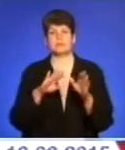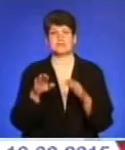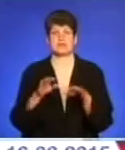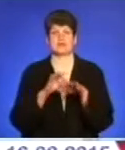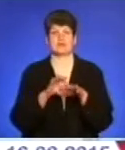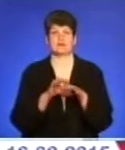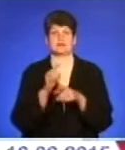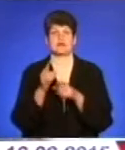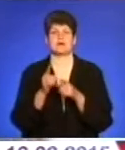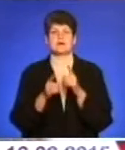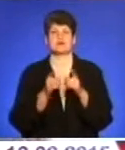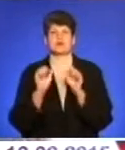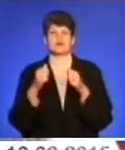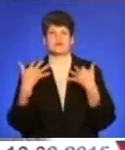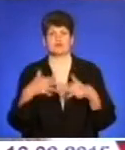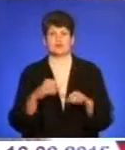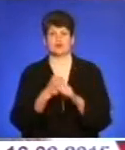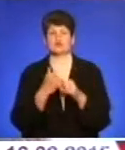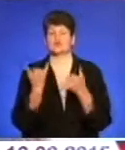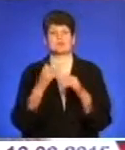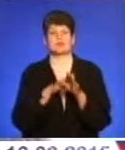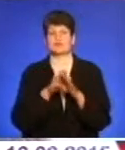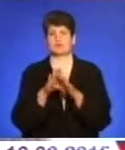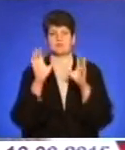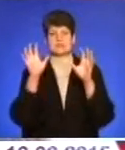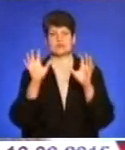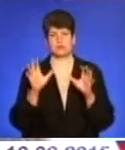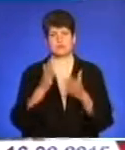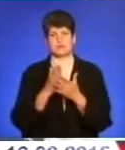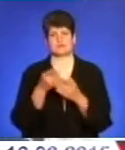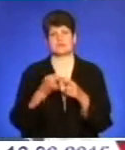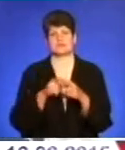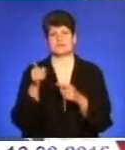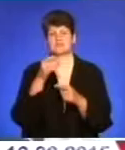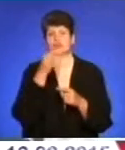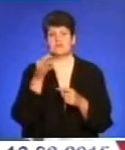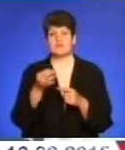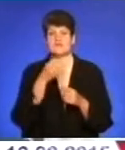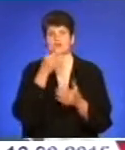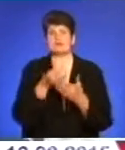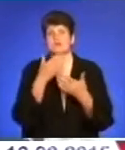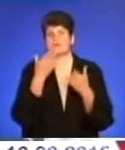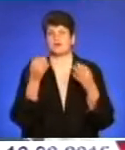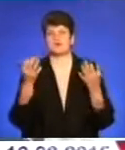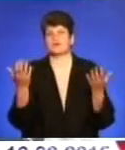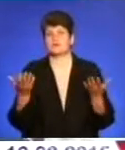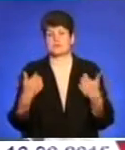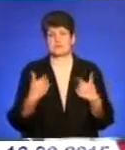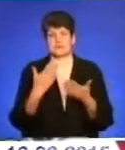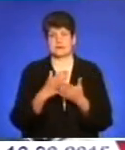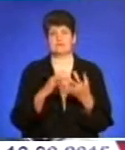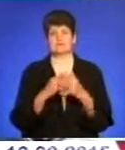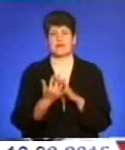можуть втратити роботу. Сьогодні вони не виконують закон і мають за це відповісти. Відповідальності нема ніякої. У нас є села,